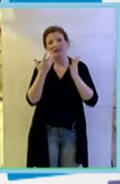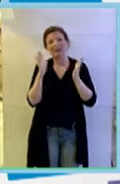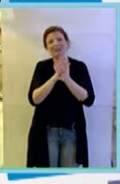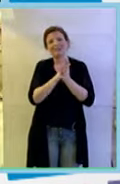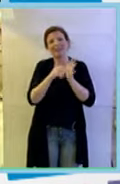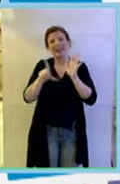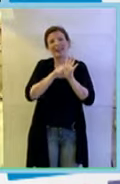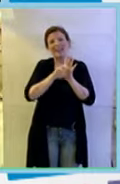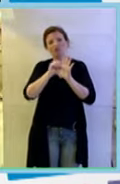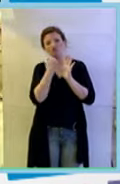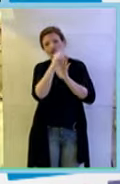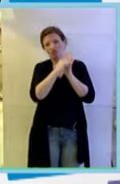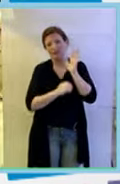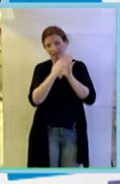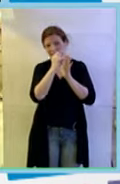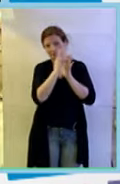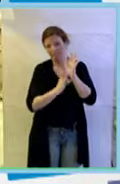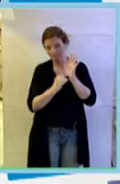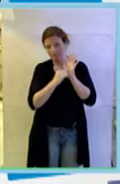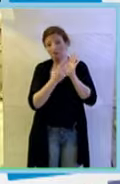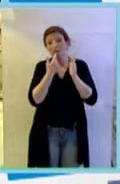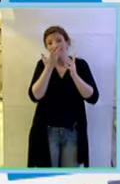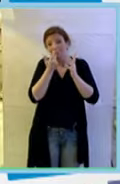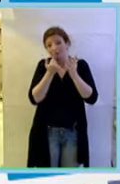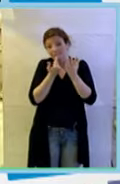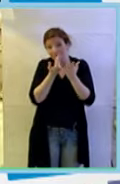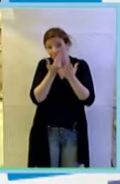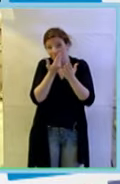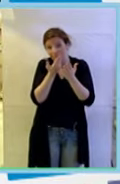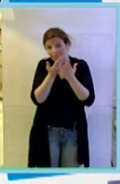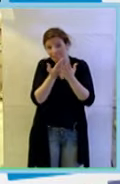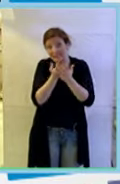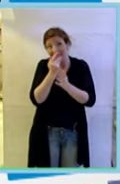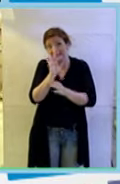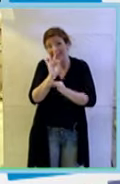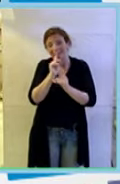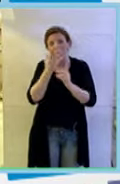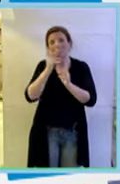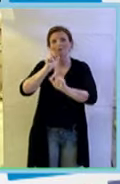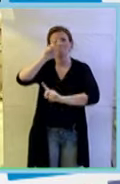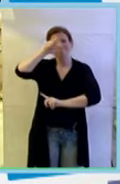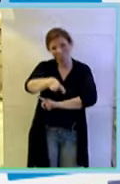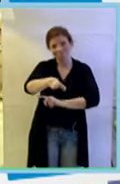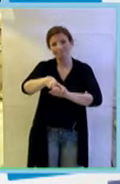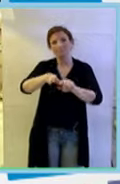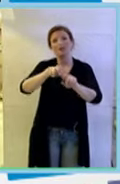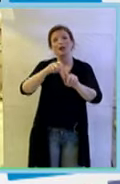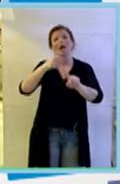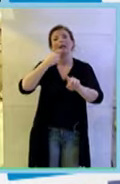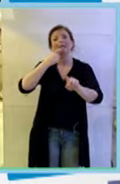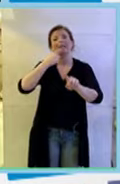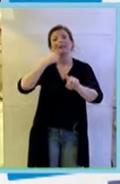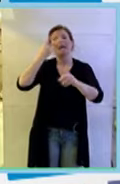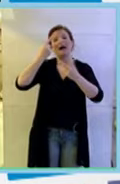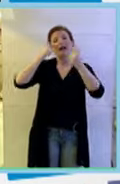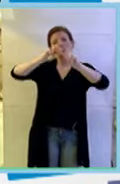per mettere chiedere anzi imporre a i principal